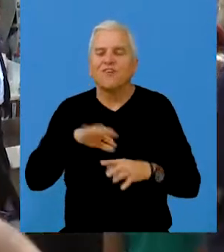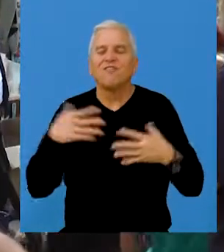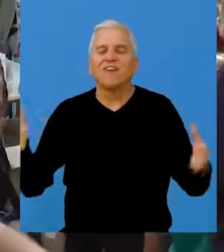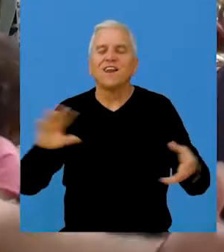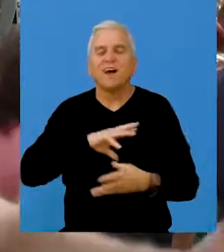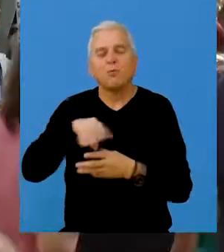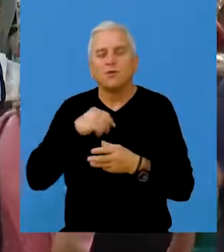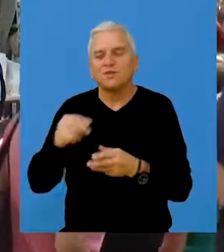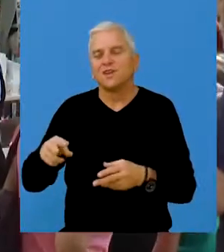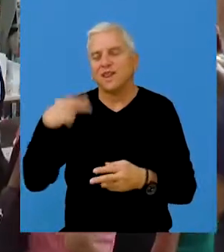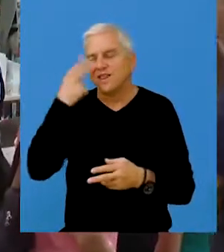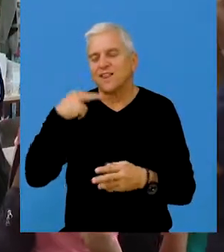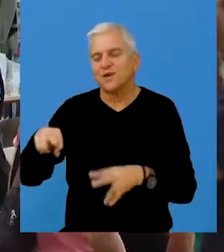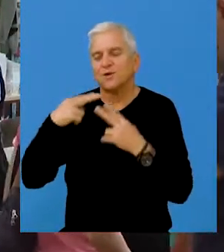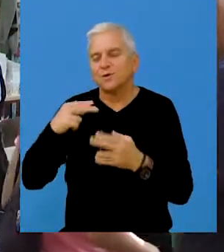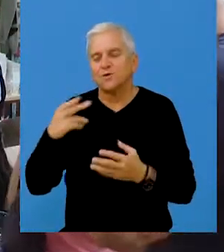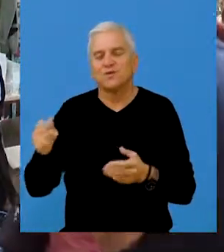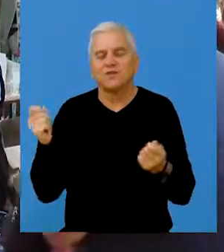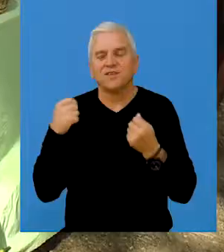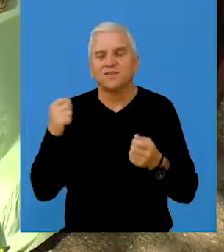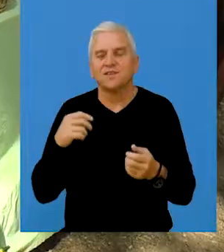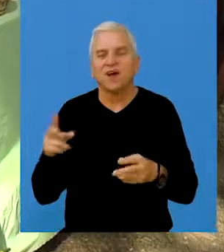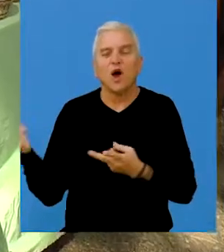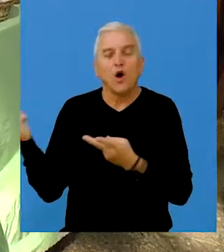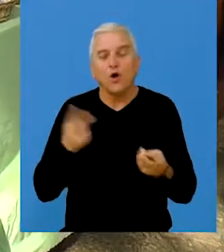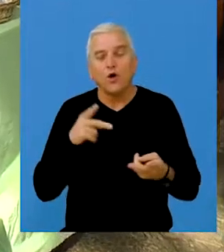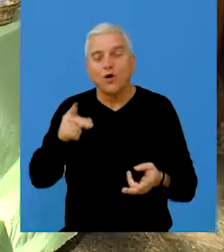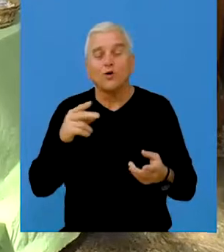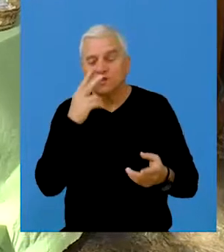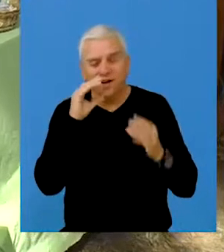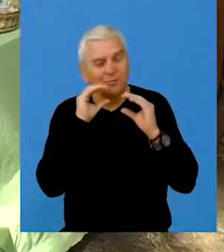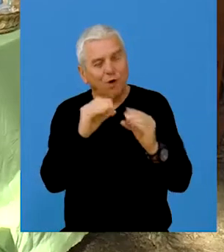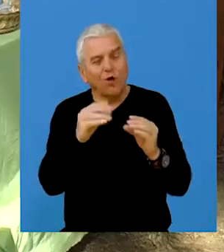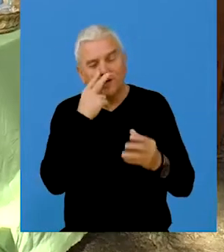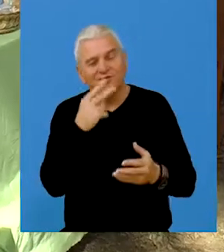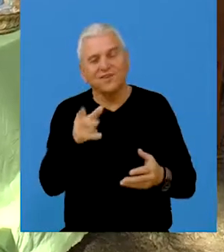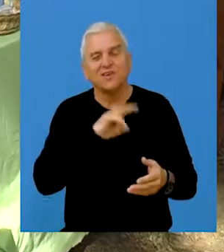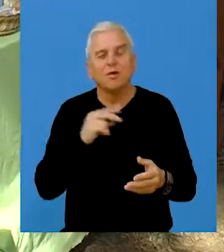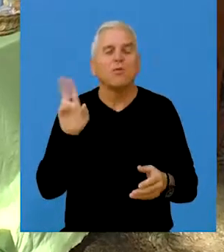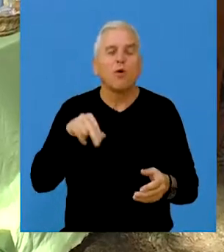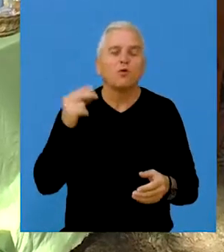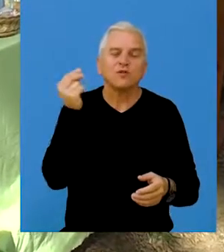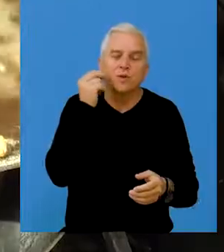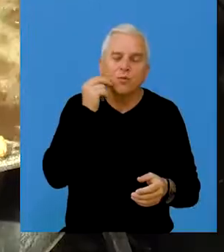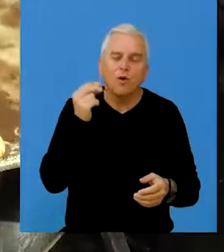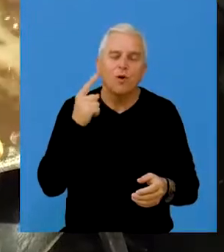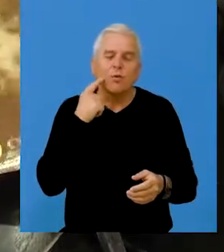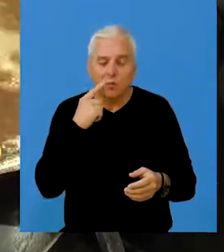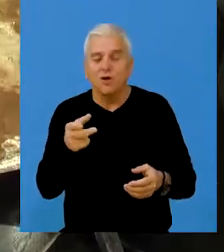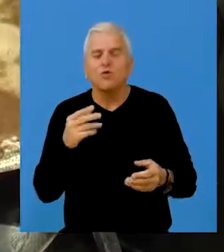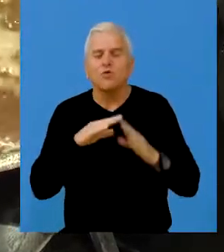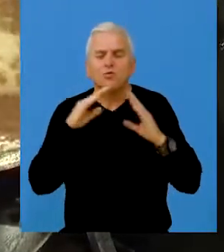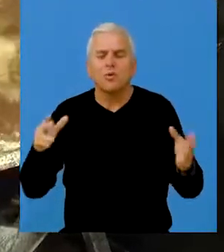velika porodica da pojedemo taj nedeljni ručak na festivalu. Posetioci gastrofesta imali su prilike da degustiraju domaće